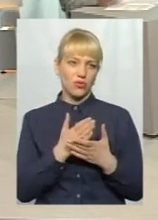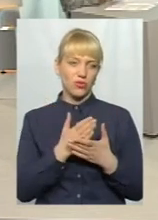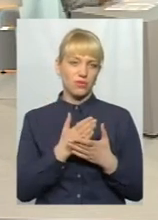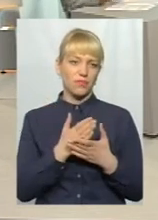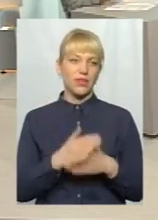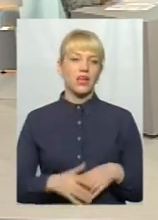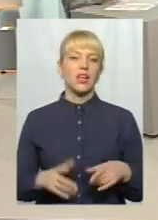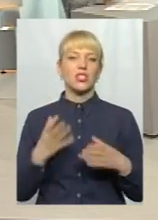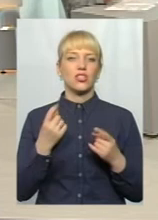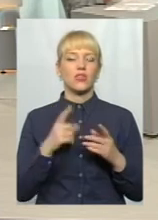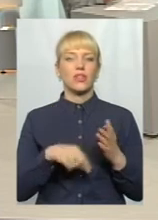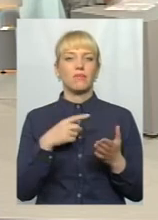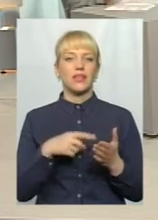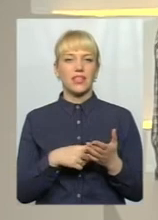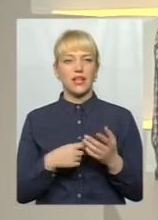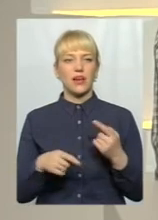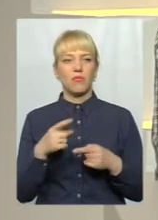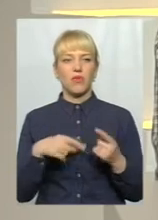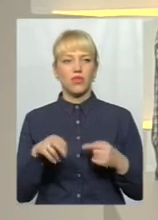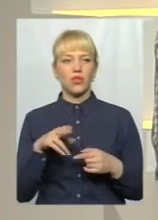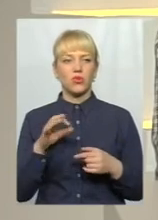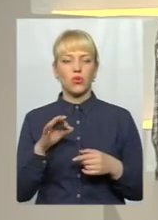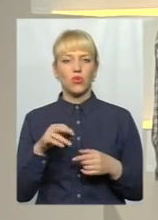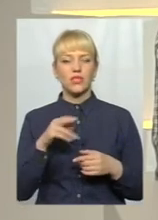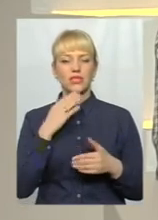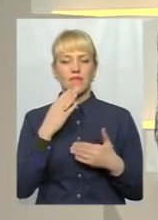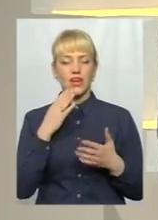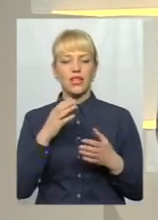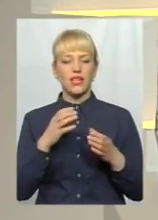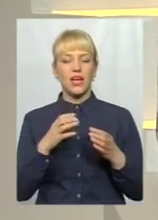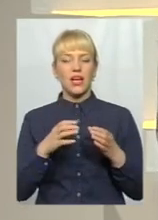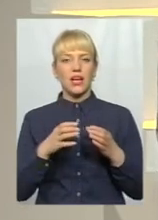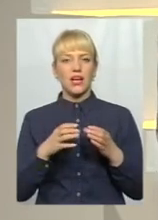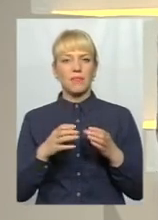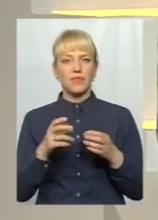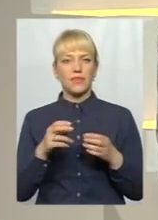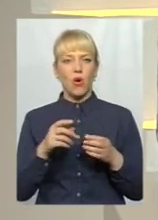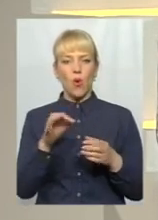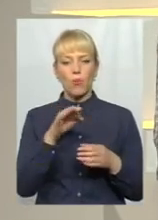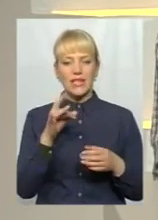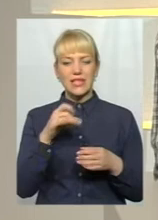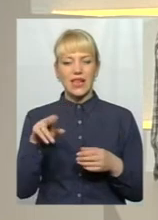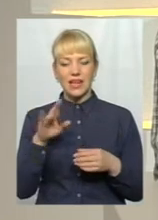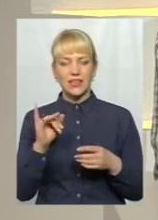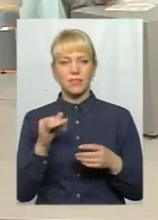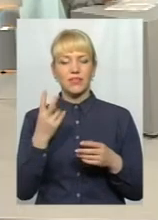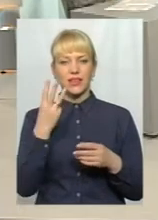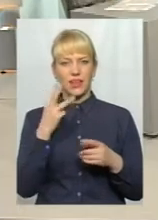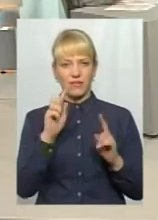Ще таке запитання, повертаючись до зварення Хмельницької обласної ради, до Кабміну, яке прийняло 29 березня. Три вимоги.